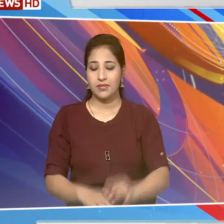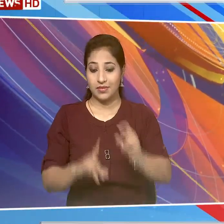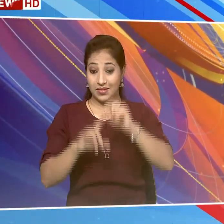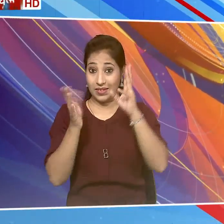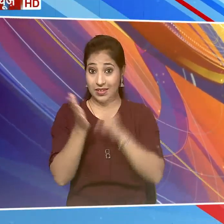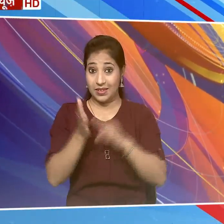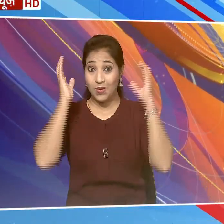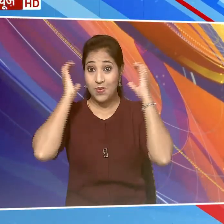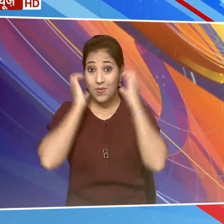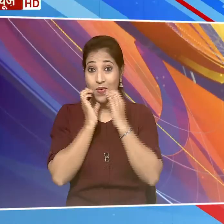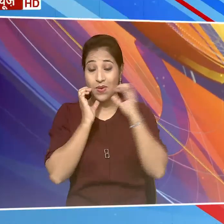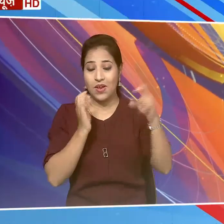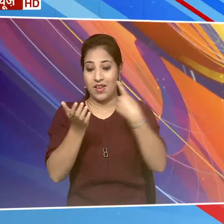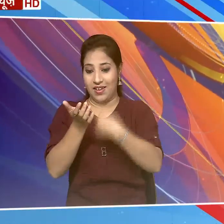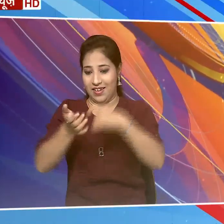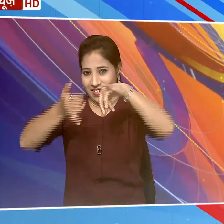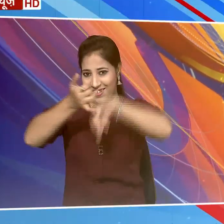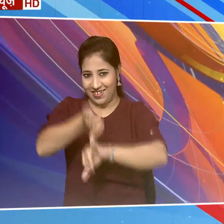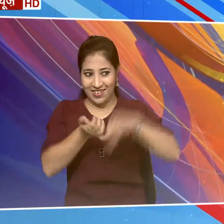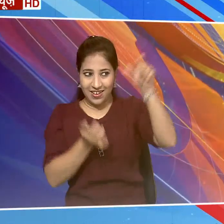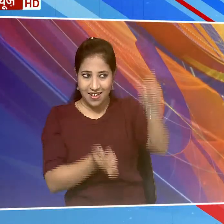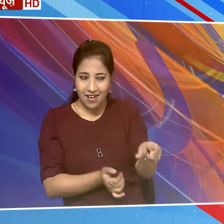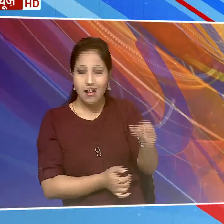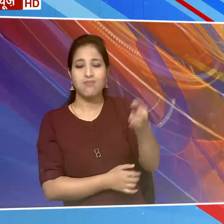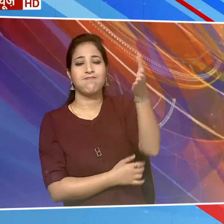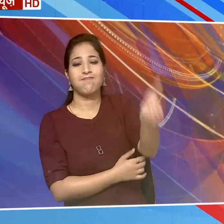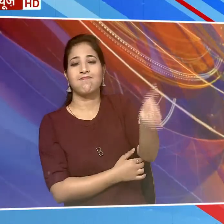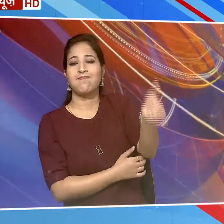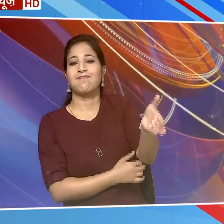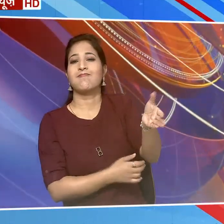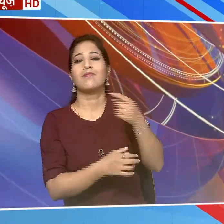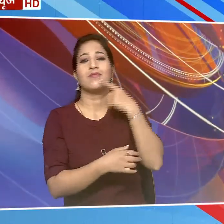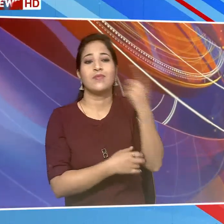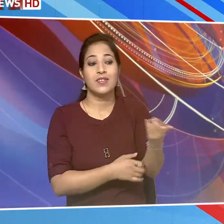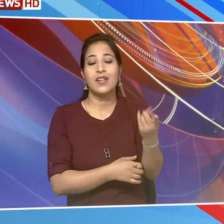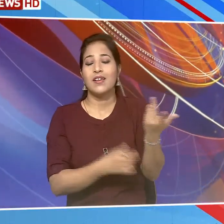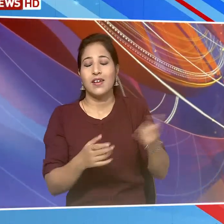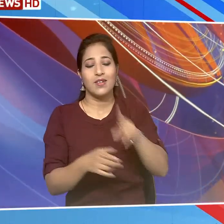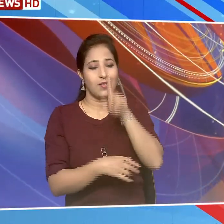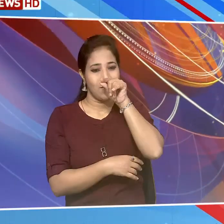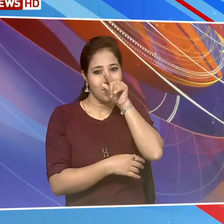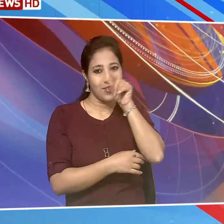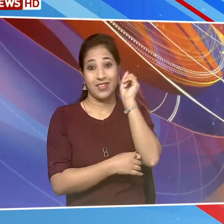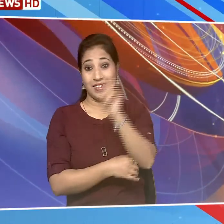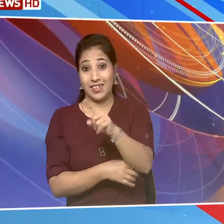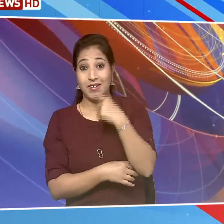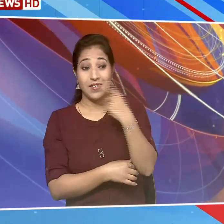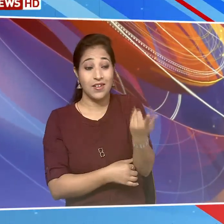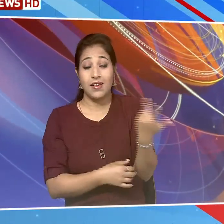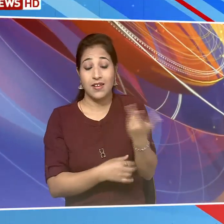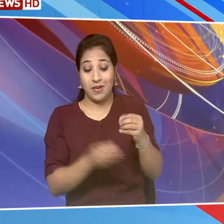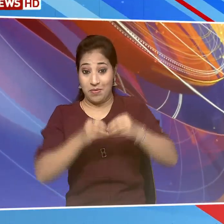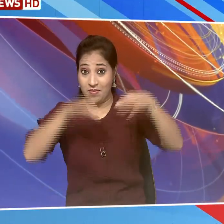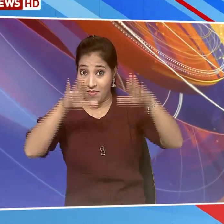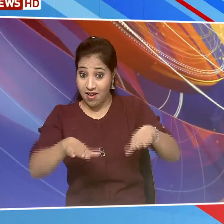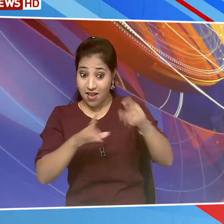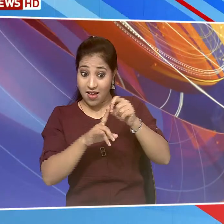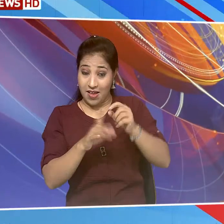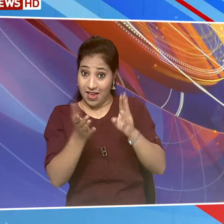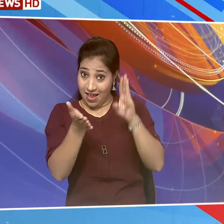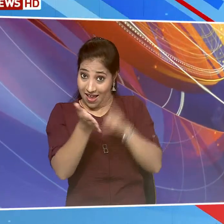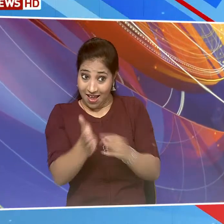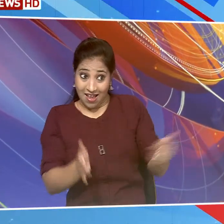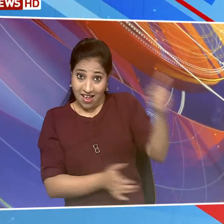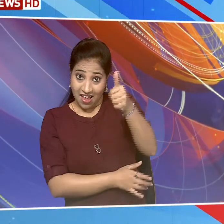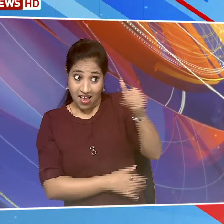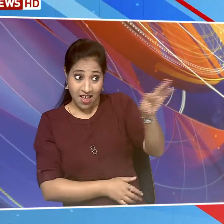प्रधानमंत्री नरेंद्र मोदी ने रिशी सुनक को बधाई दी है उन्होंने ट्वीट किया कि ब्रिटन का प्रधानमंत्री बनने